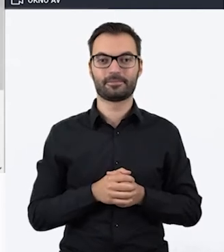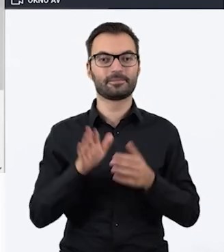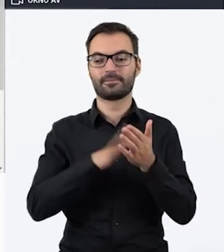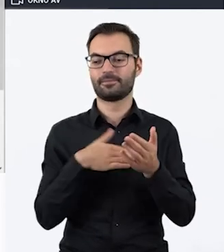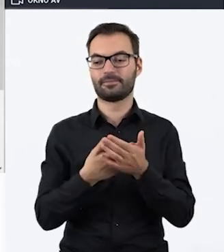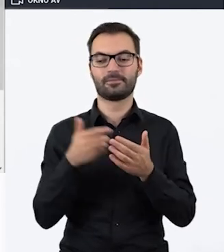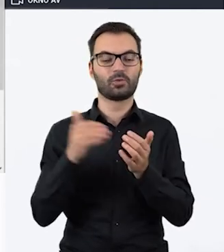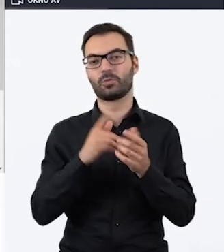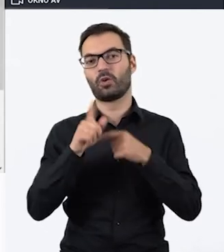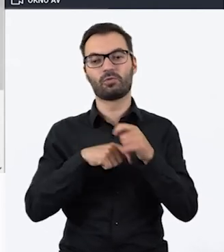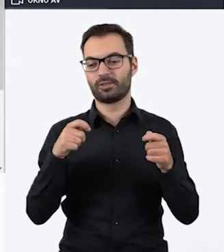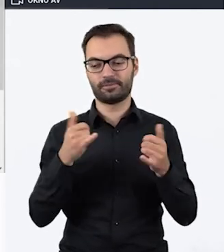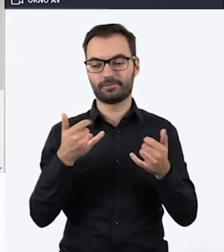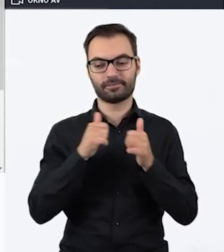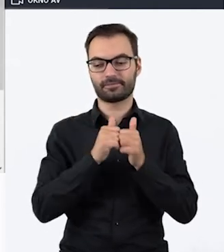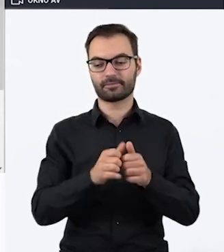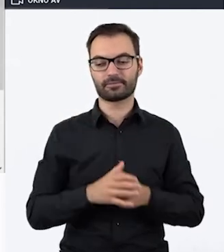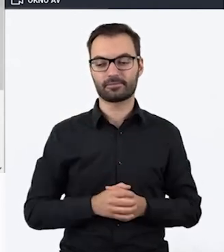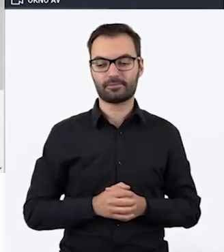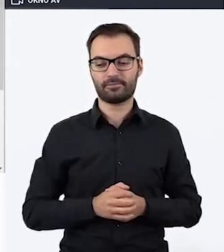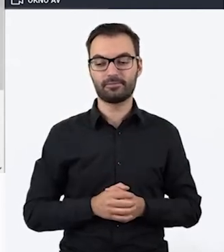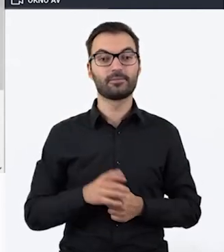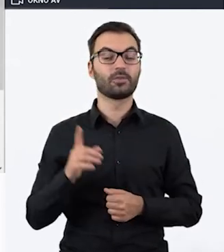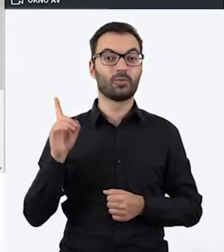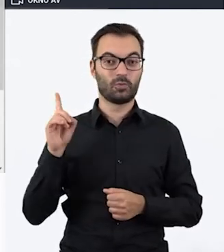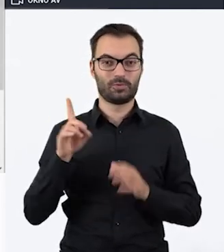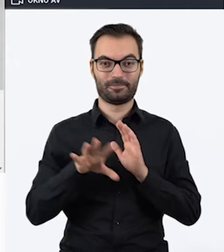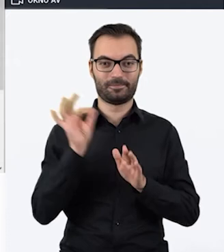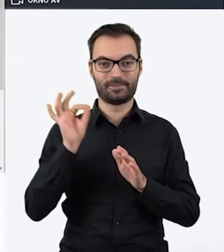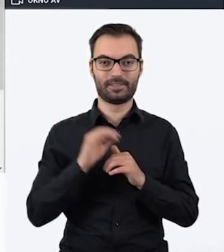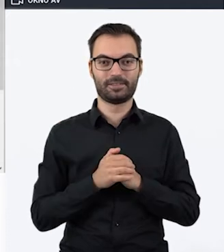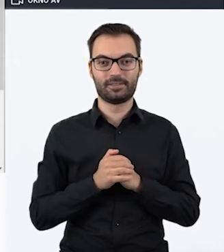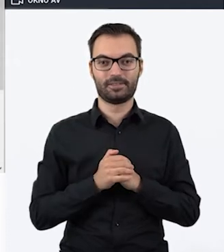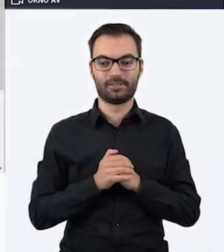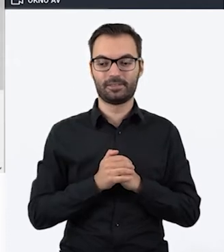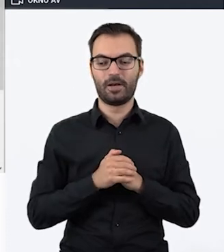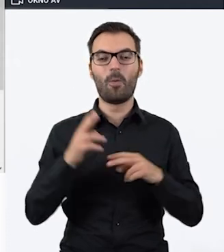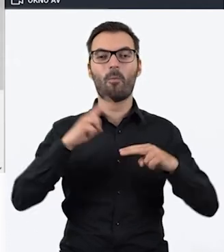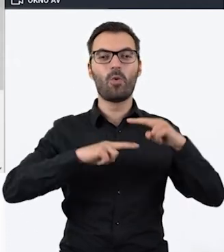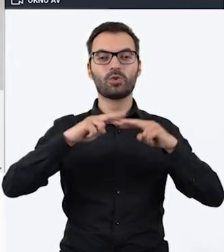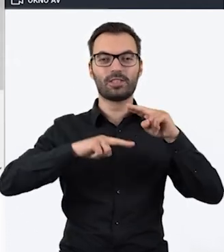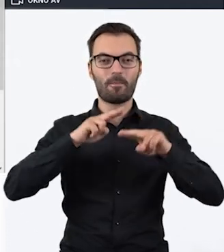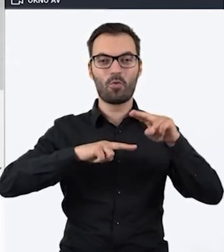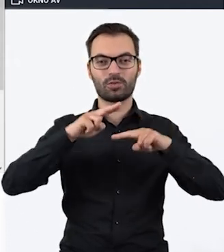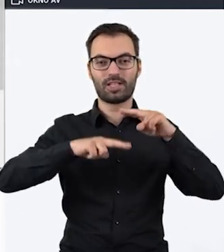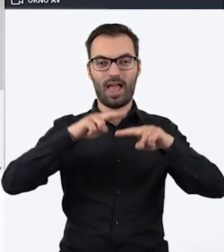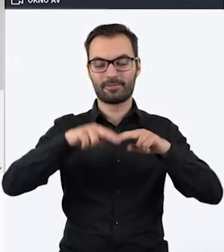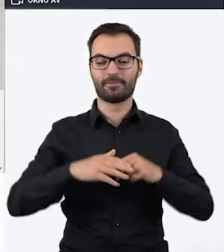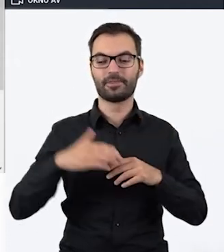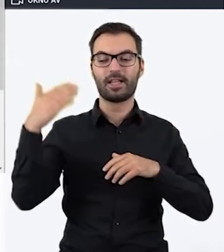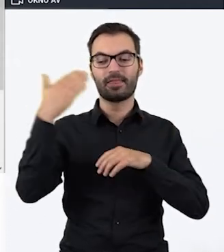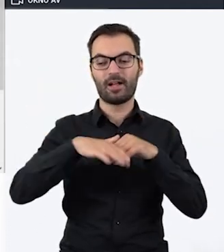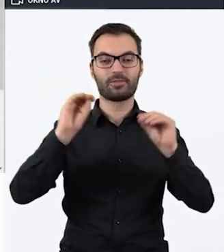niezbędna na przykład do rozwiązania jakiegoś zadania. Tutaj akurat wybraliśmy sobie odkrywanie puzli i